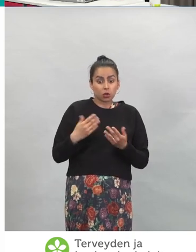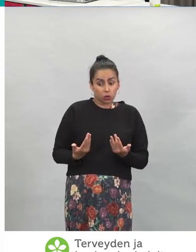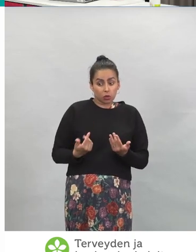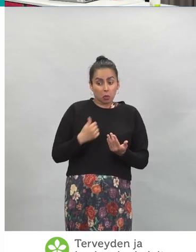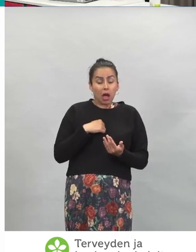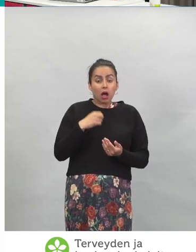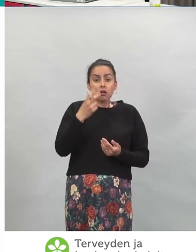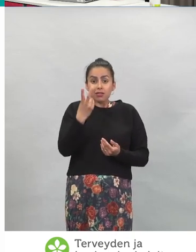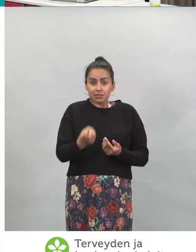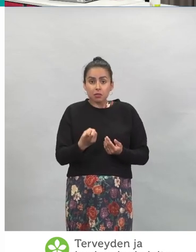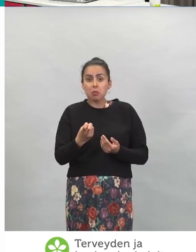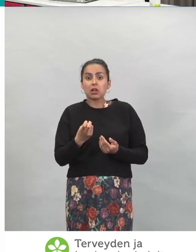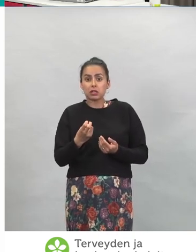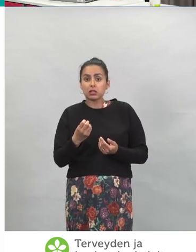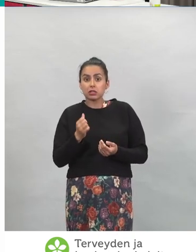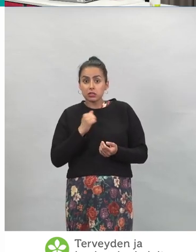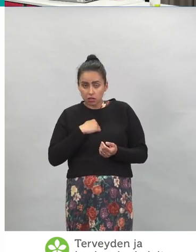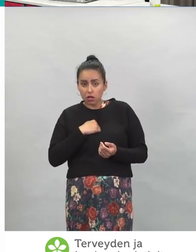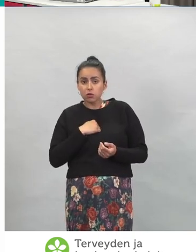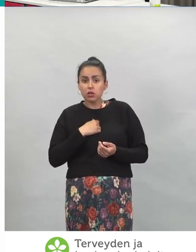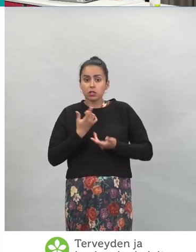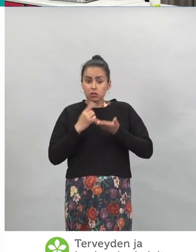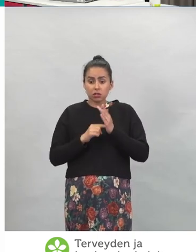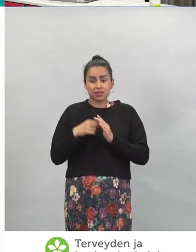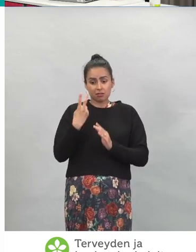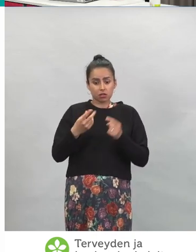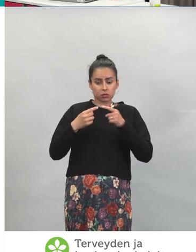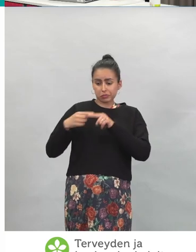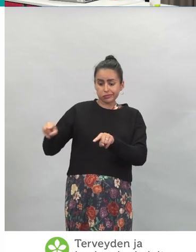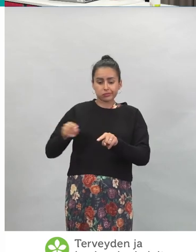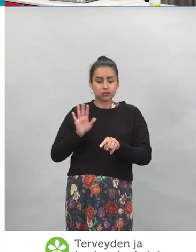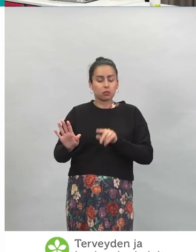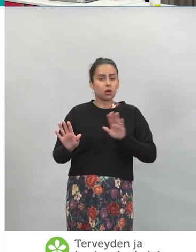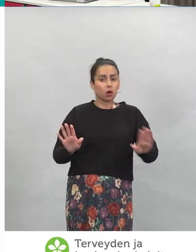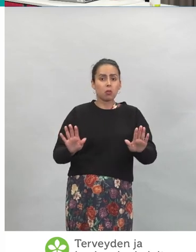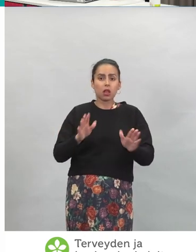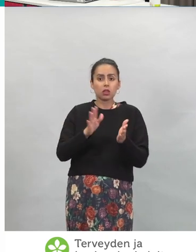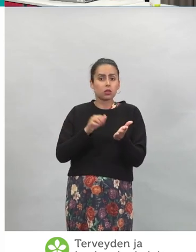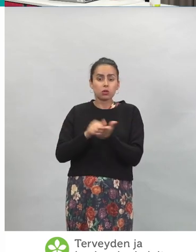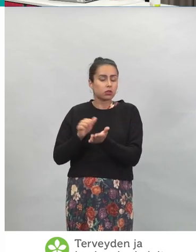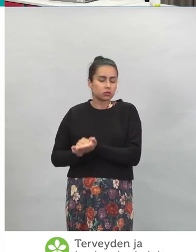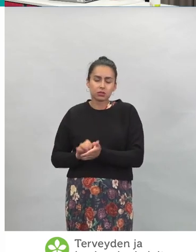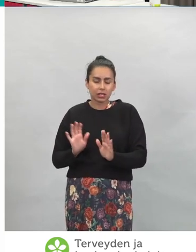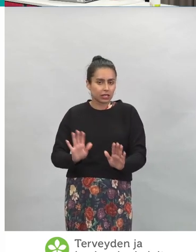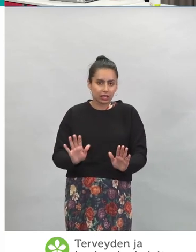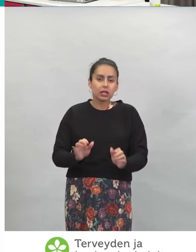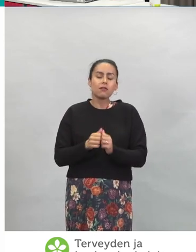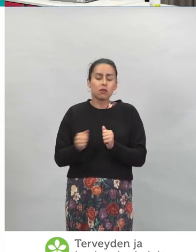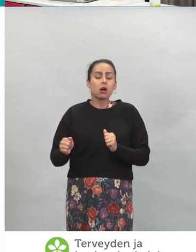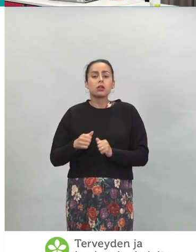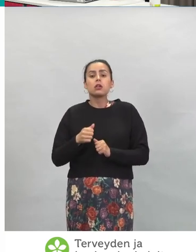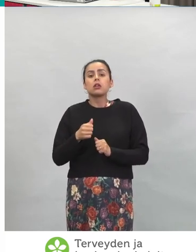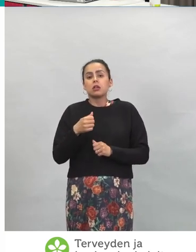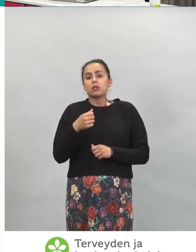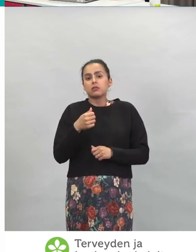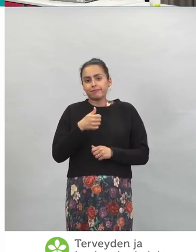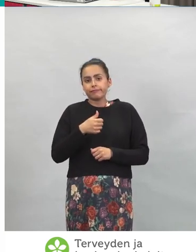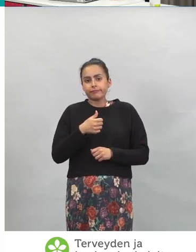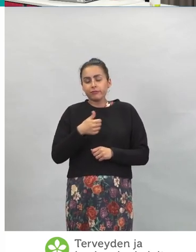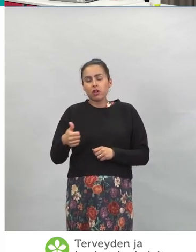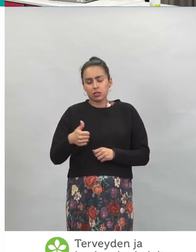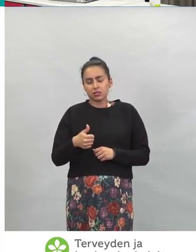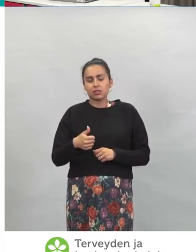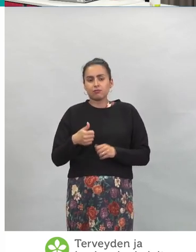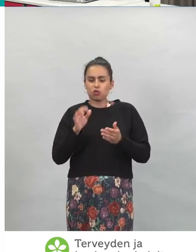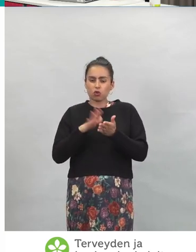saanut kaksi rokotettani, saanko minä nyt sitten kaksi erillistä todistusta. Mutta todella se on niin, että siinä todistuksella näytetään sen